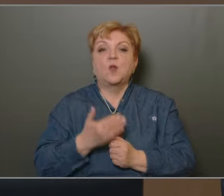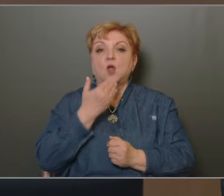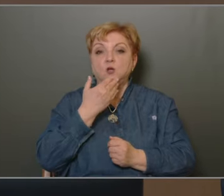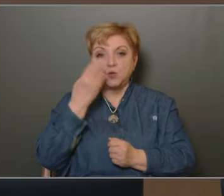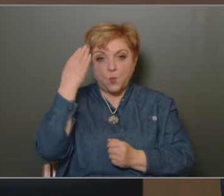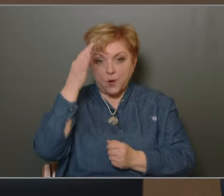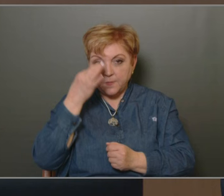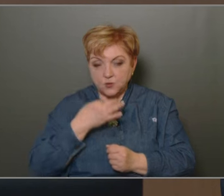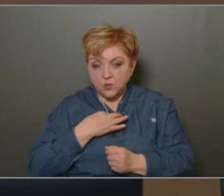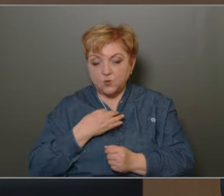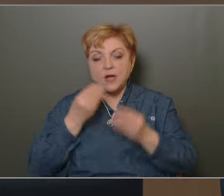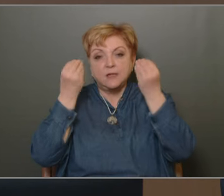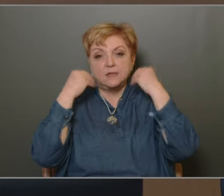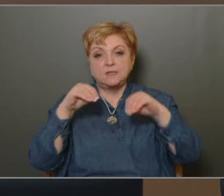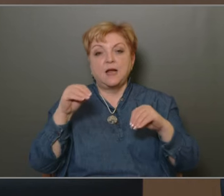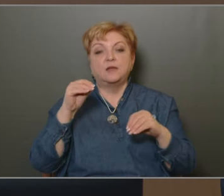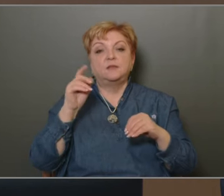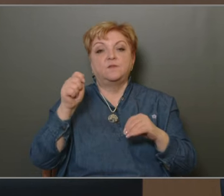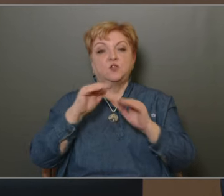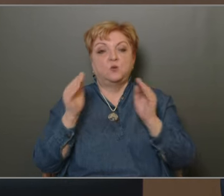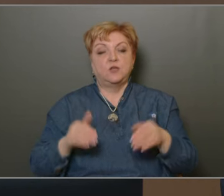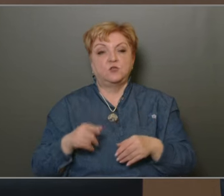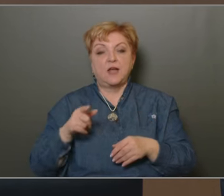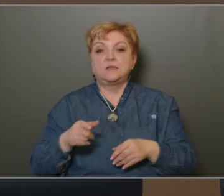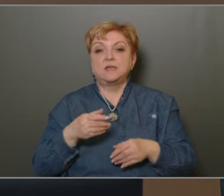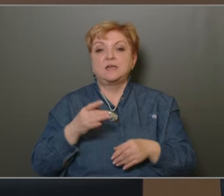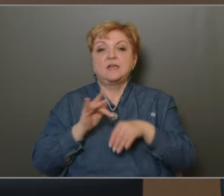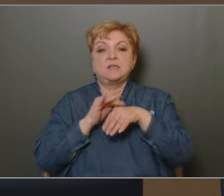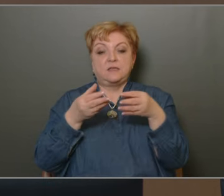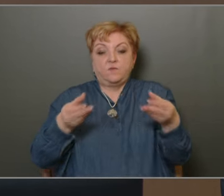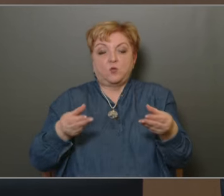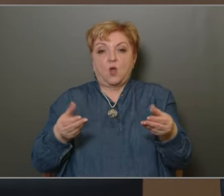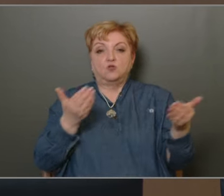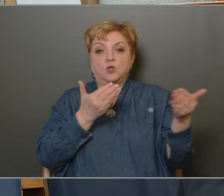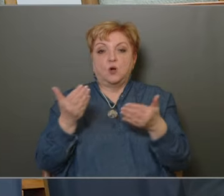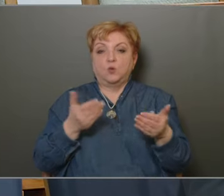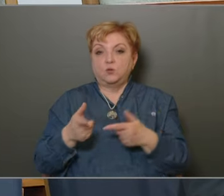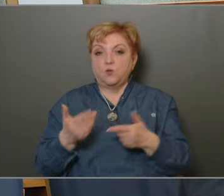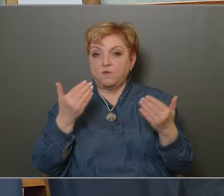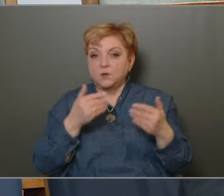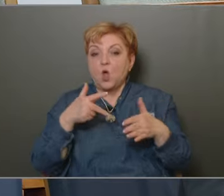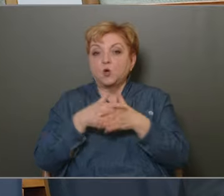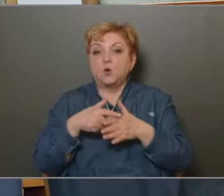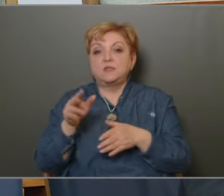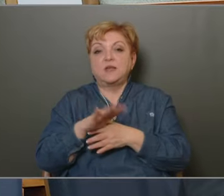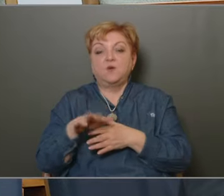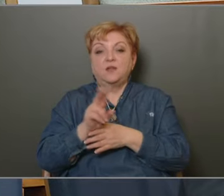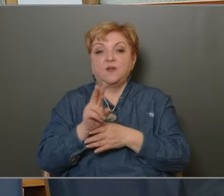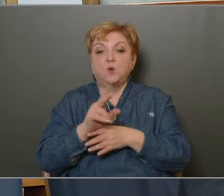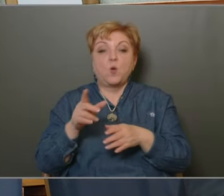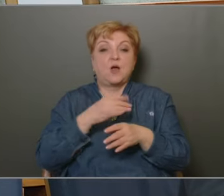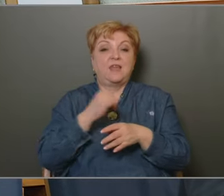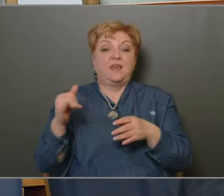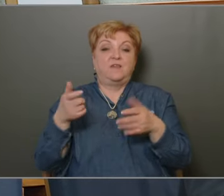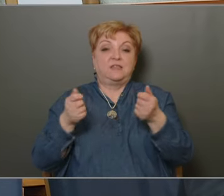Köszönöm polgármester úr, tisztelt képviselőtestület. Ezt a nagyon színvonalas anyagot olvasva megállapíthatjuk, hogy a közterület felügyelet olyan